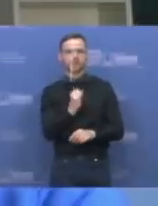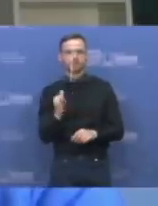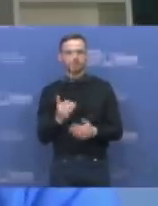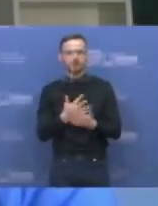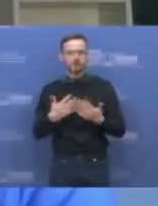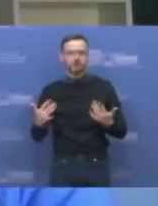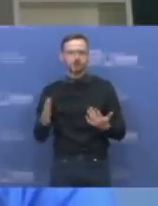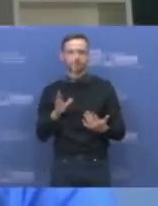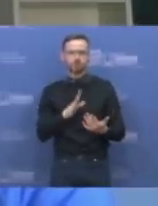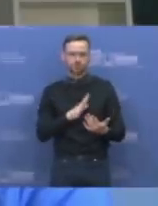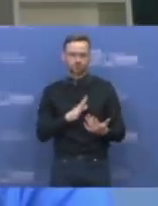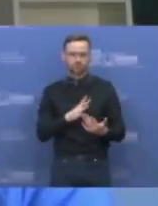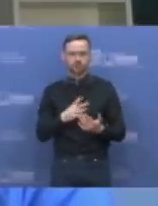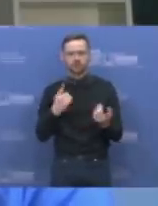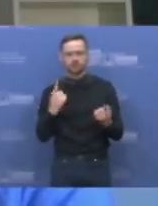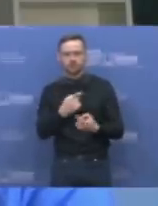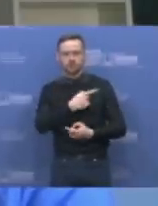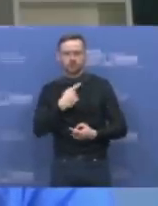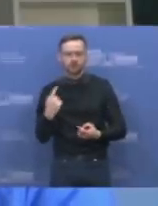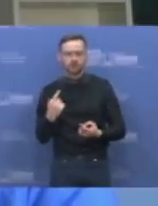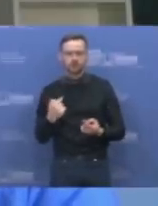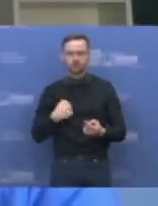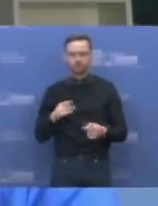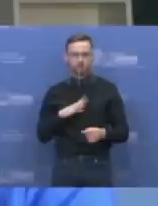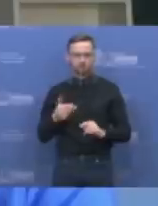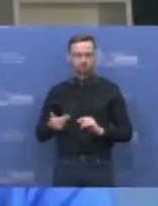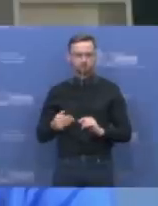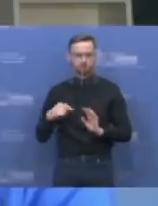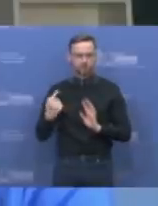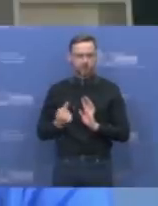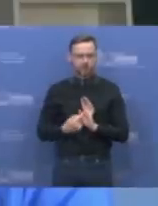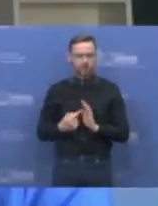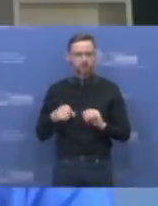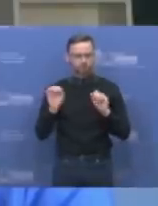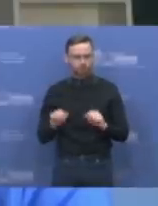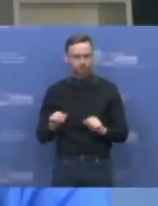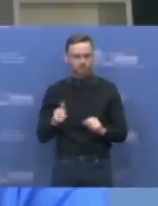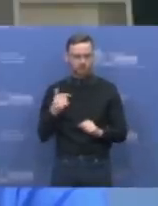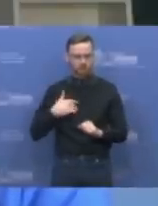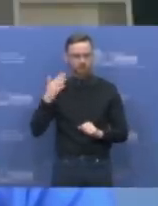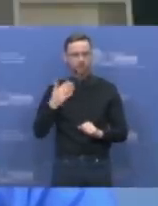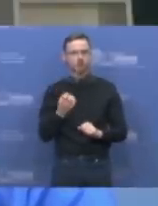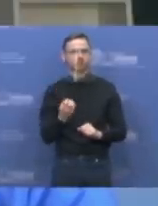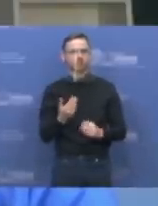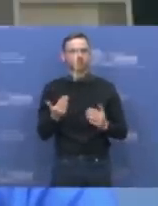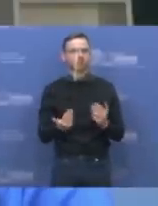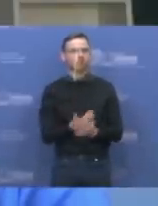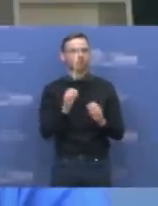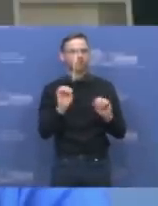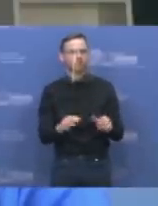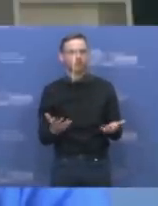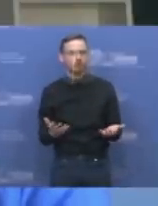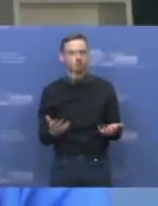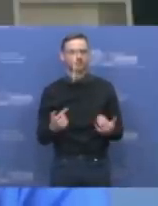kai mane pakvedė sudaryvauti šito spaudos konferenciją, aš pagalvau, ką dar naujo galiu jums pasakyti. Turėjau nusprendžiau jums priminti,